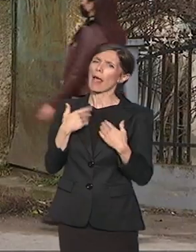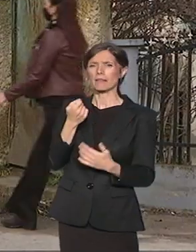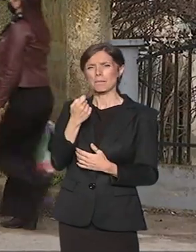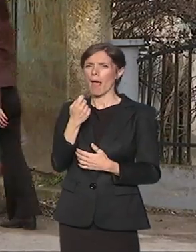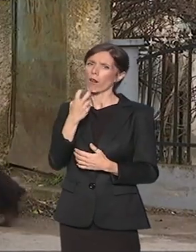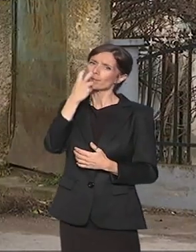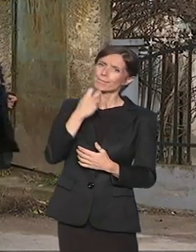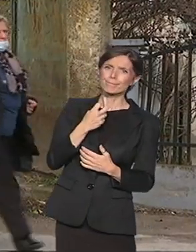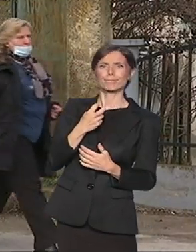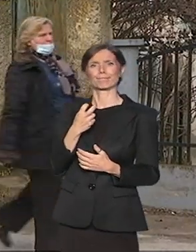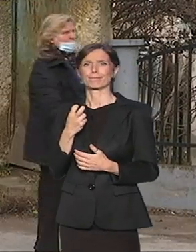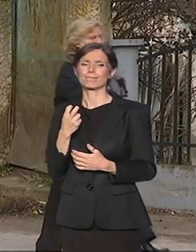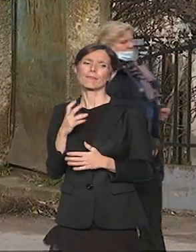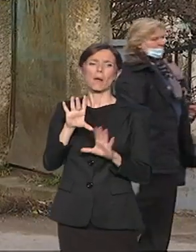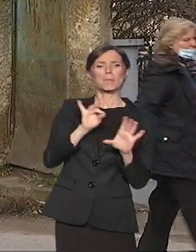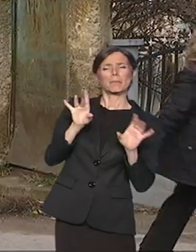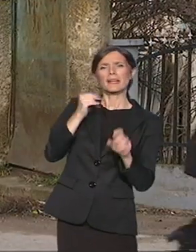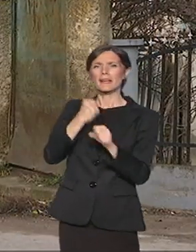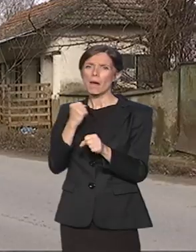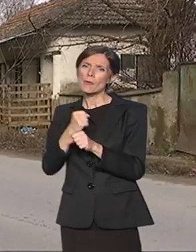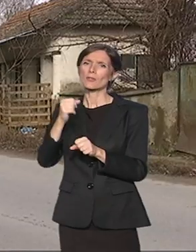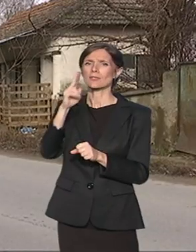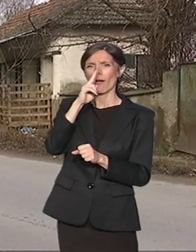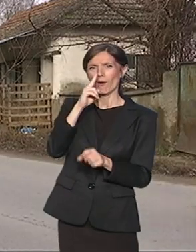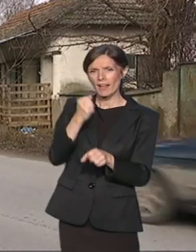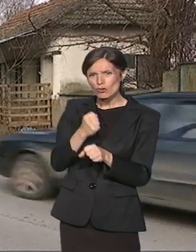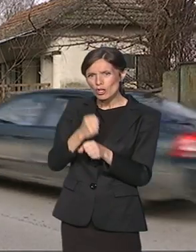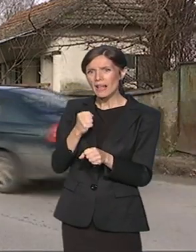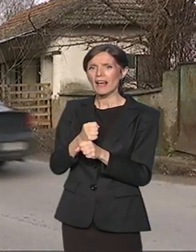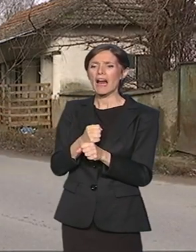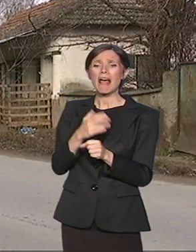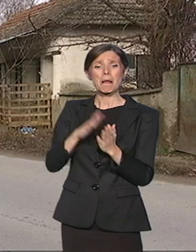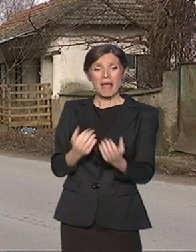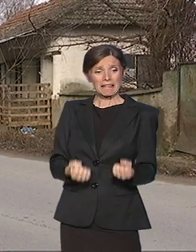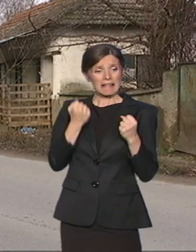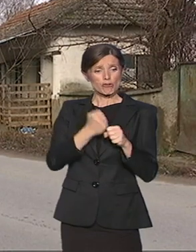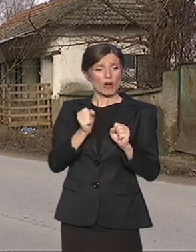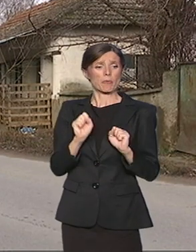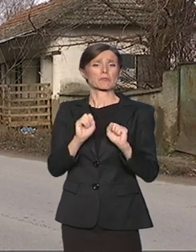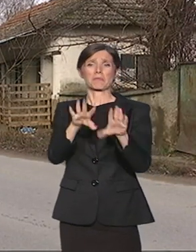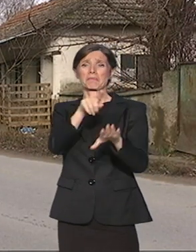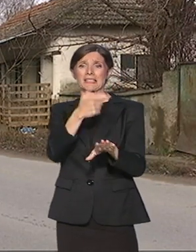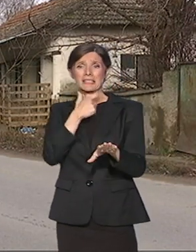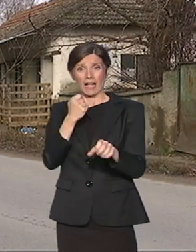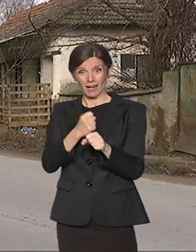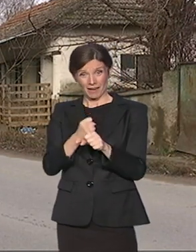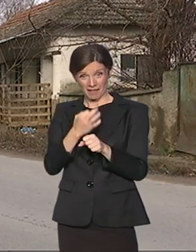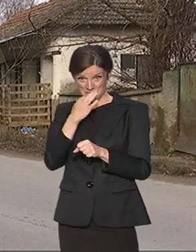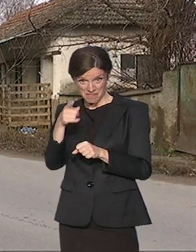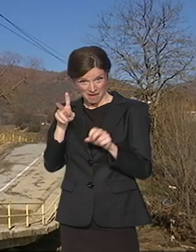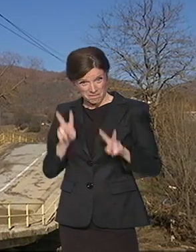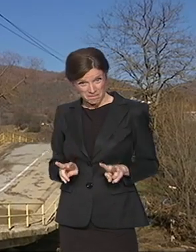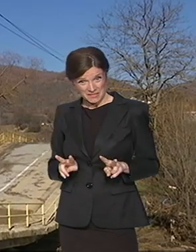inertni da biraju posao, da neće da rade, da te teže poslove prepuštaju njima starijima. Ima li istine u tome?